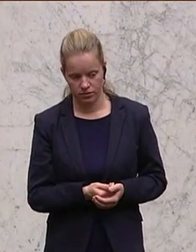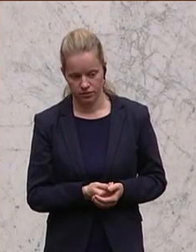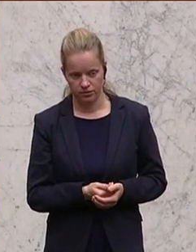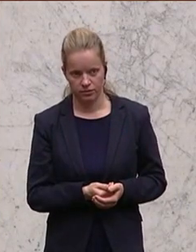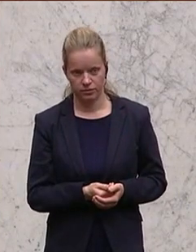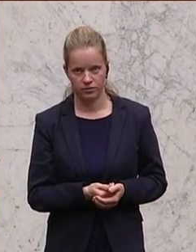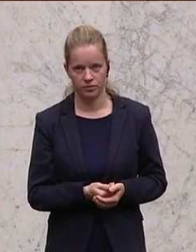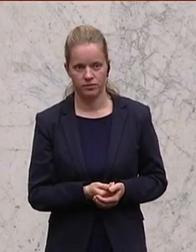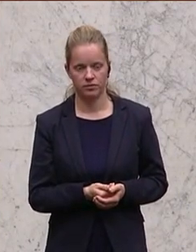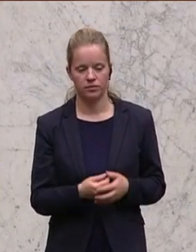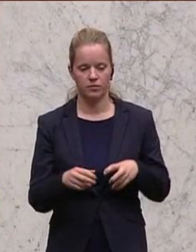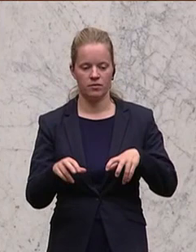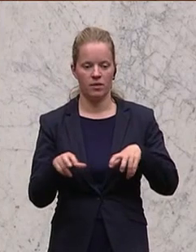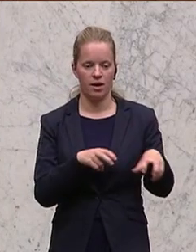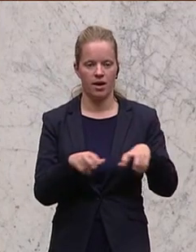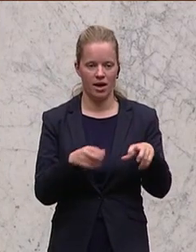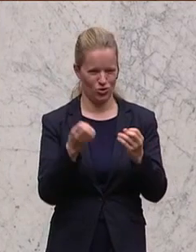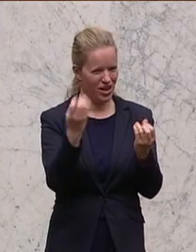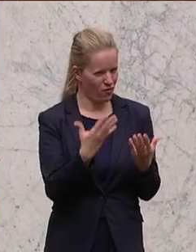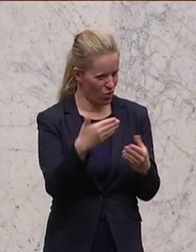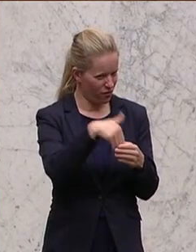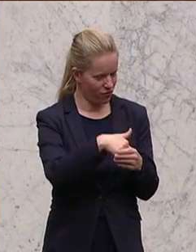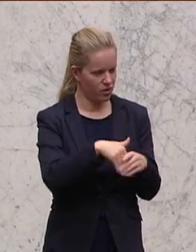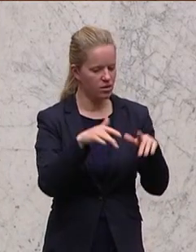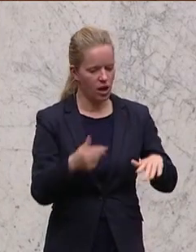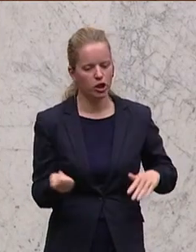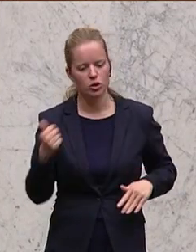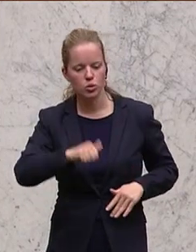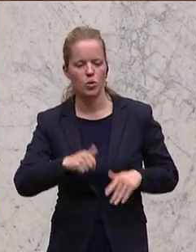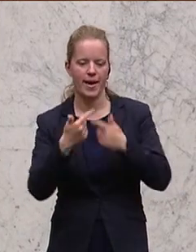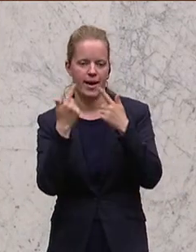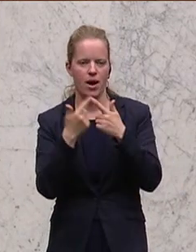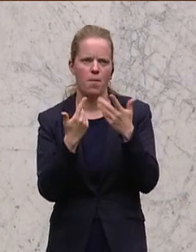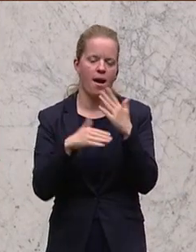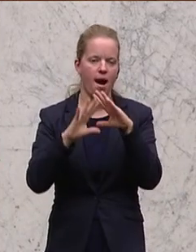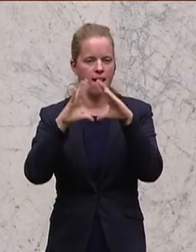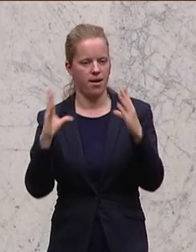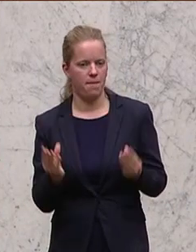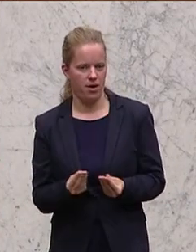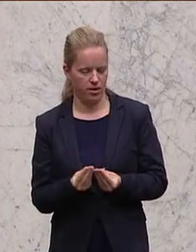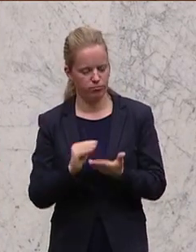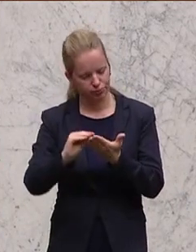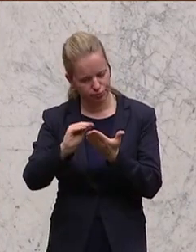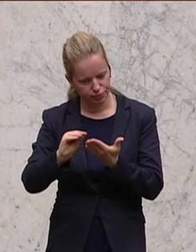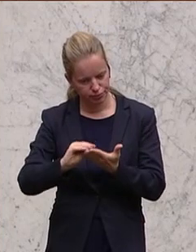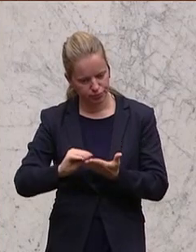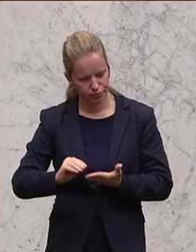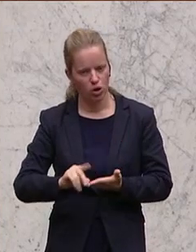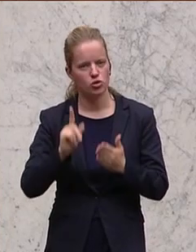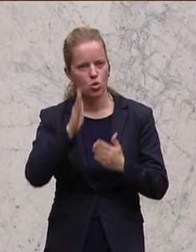Regierungsentwurf eine sehr allgemein gehaltene Erklärung gibt, die dann auf der Homepage des